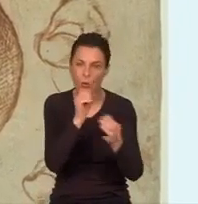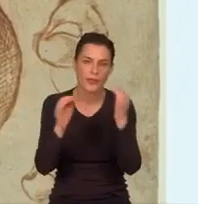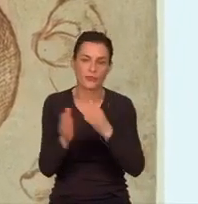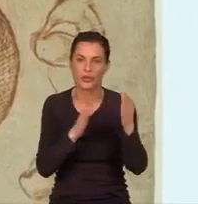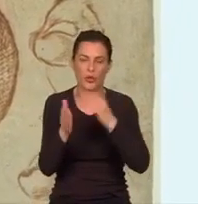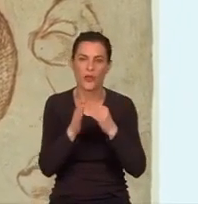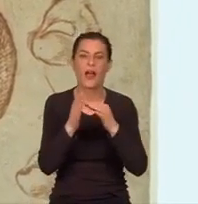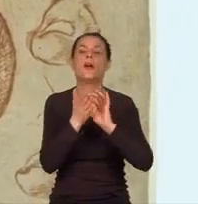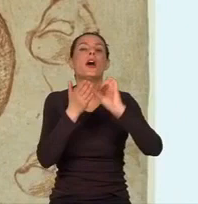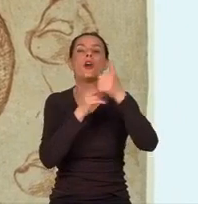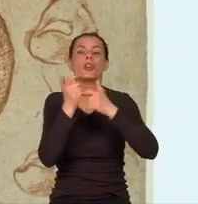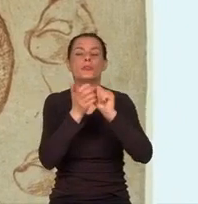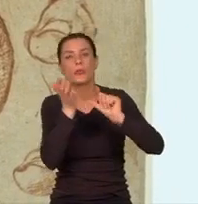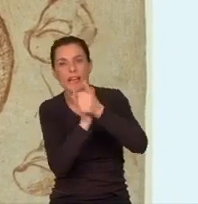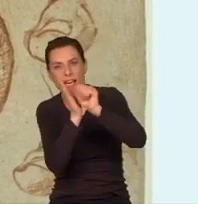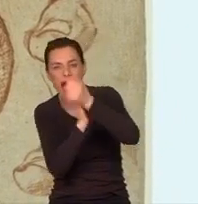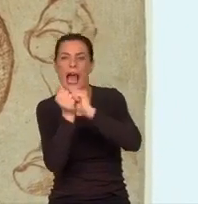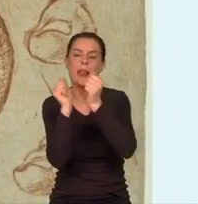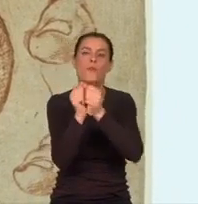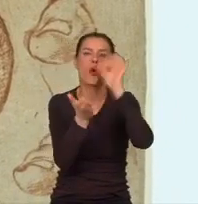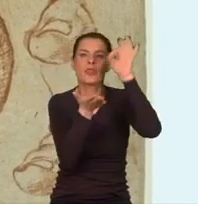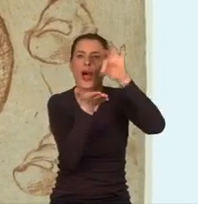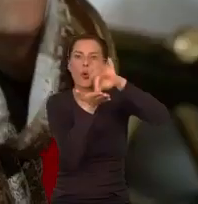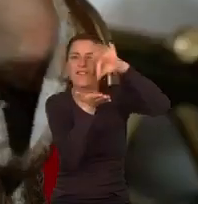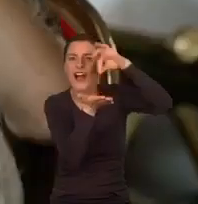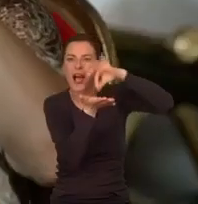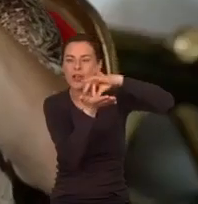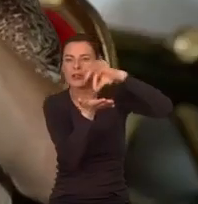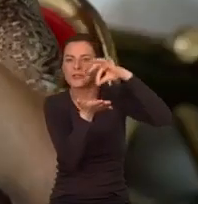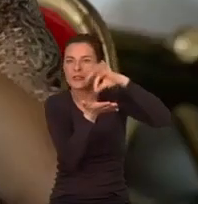Nakładał je, ryjąc lub nakłuwając, co później go naprowadzało.